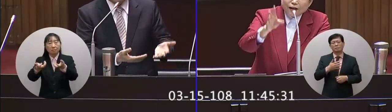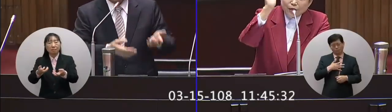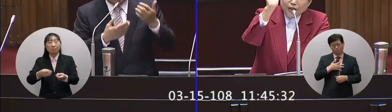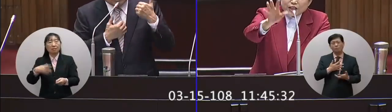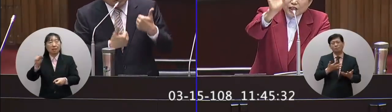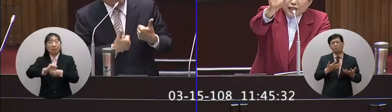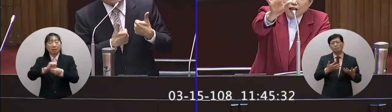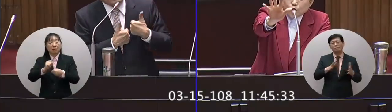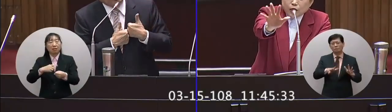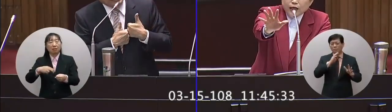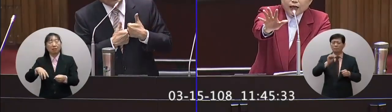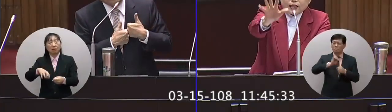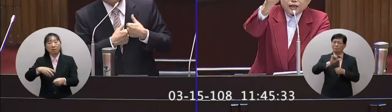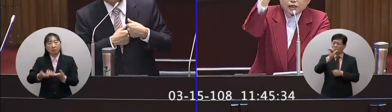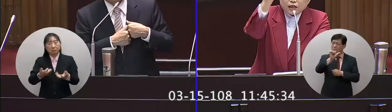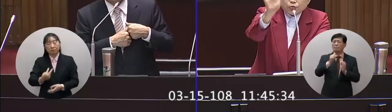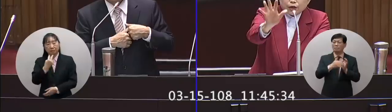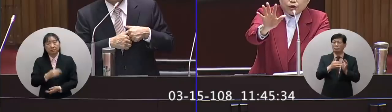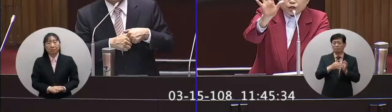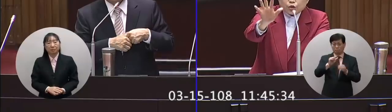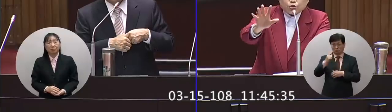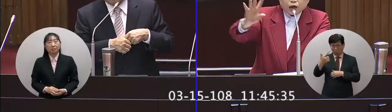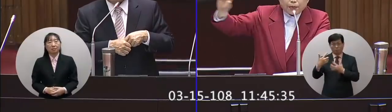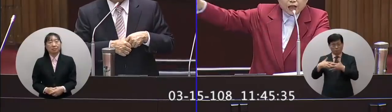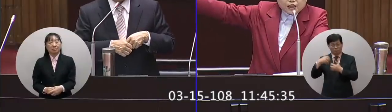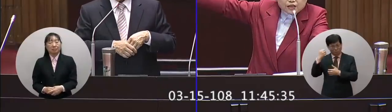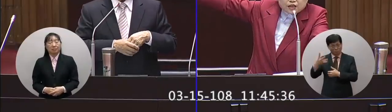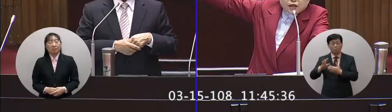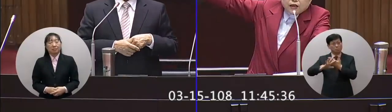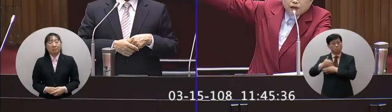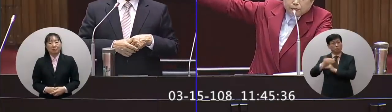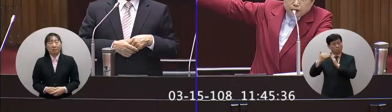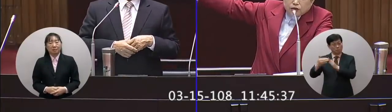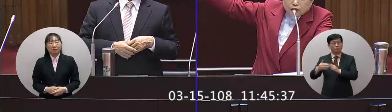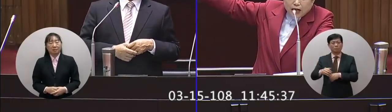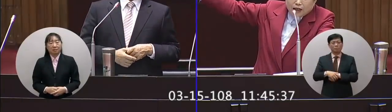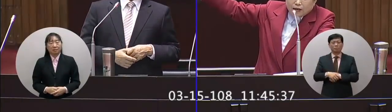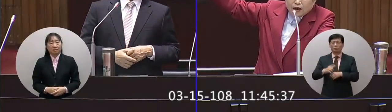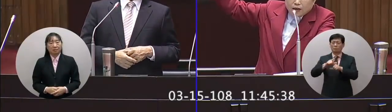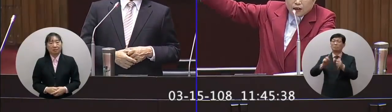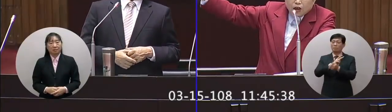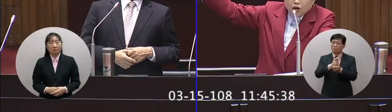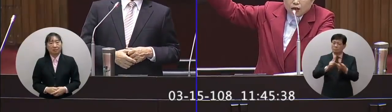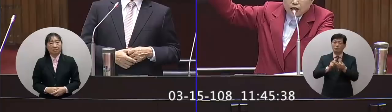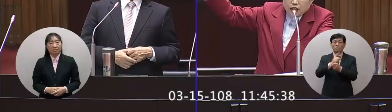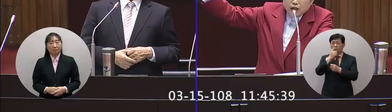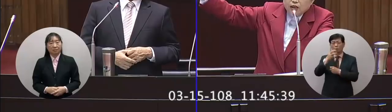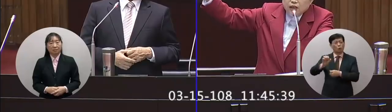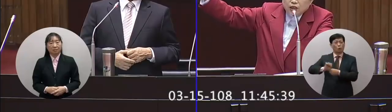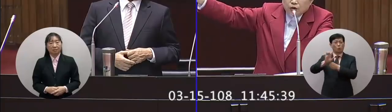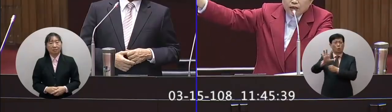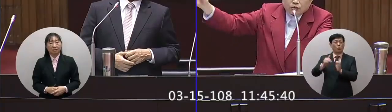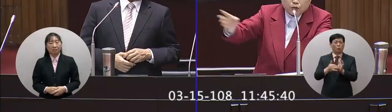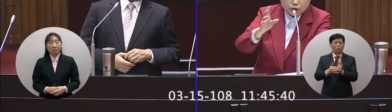燃煤我知道因為已經增加五個啦已經增加五六個機組了別的縣市的不是就是大林林口那個